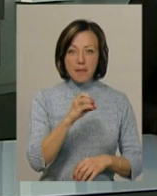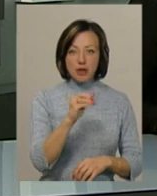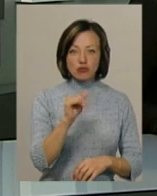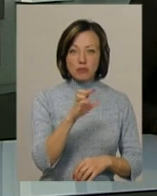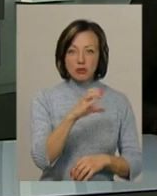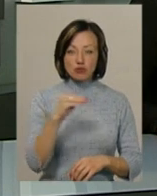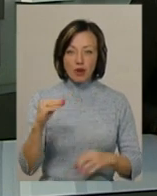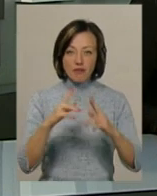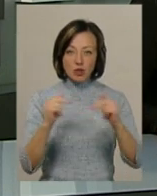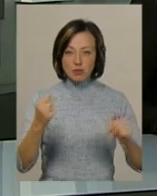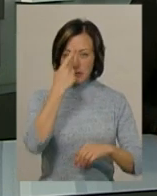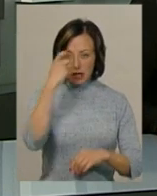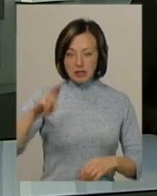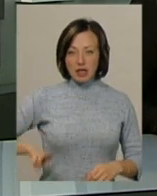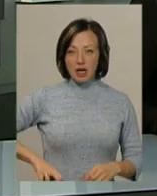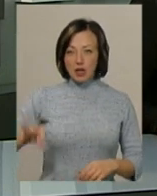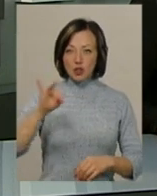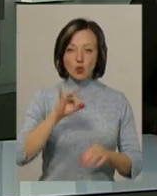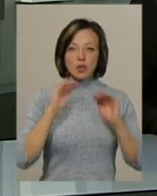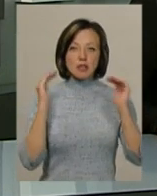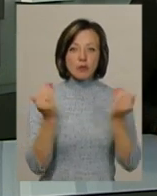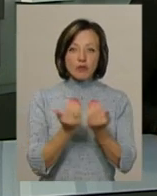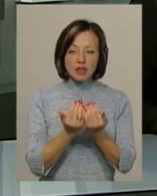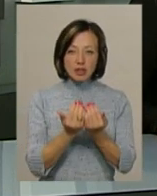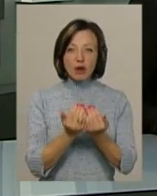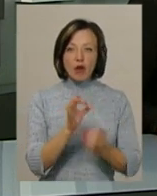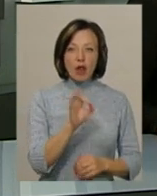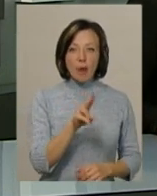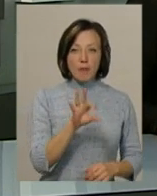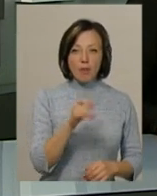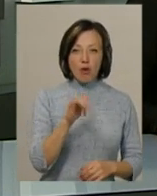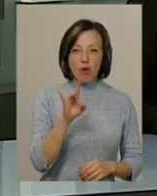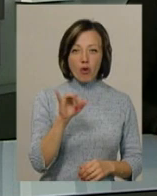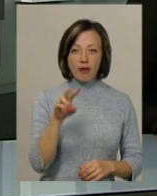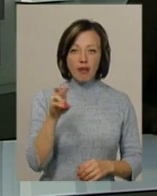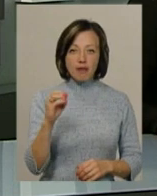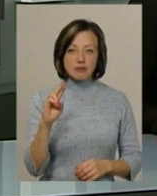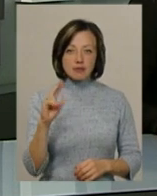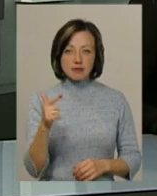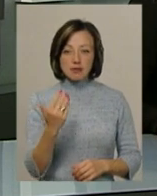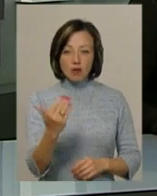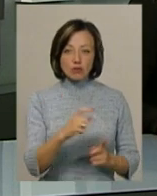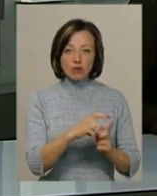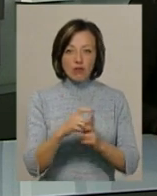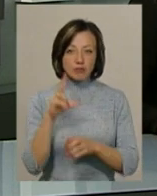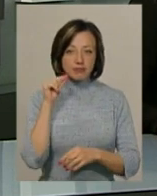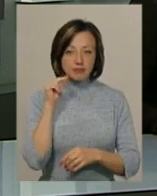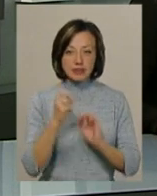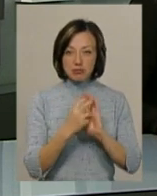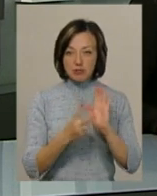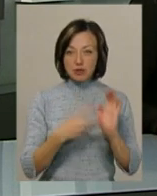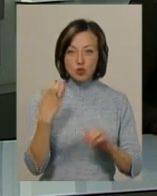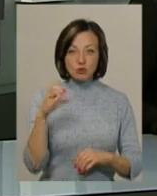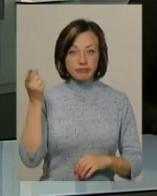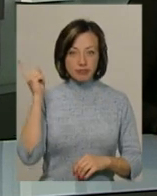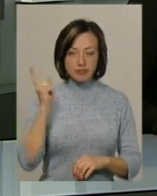Про це повідомив директор Державного історико-культурного заповідника Меджибіж Олег Погорілиць. За його словами, знахідка датується 17-м